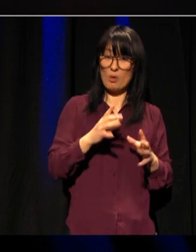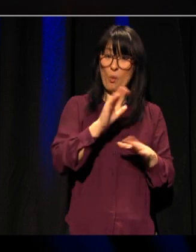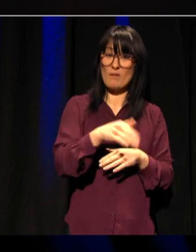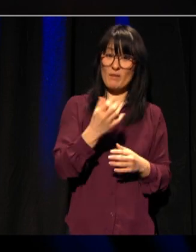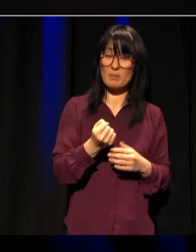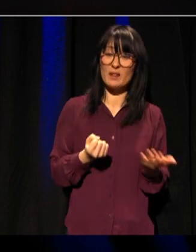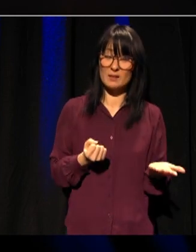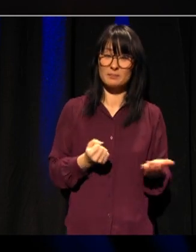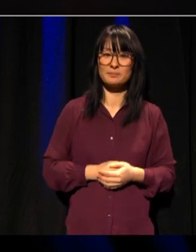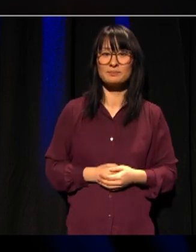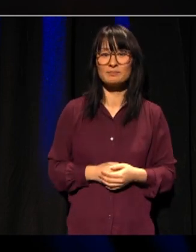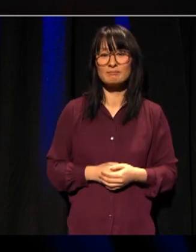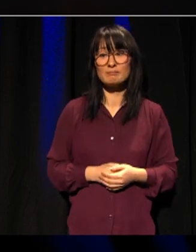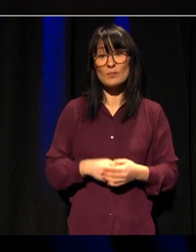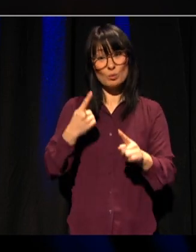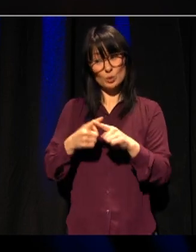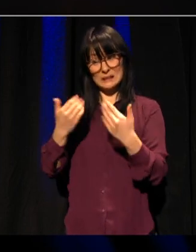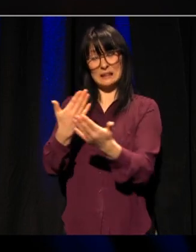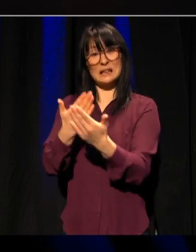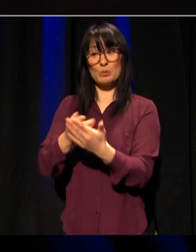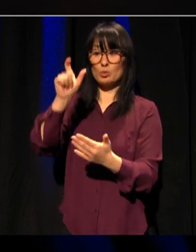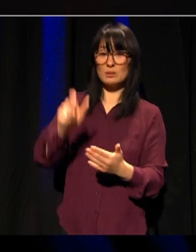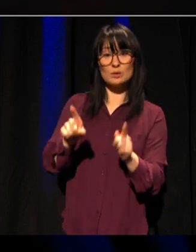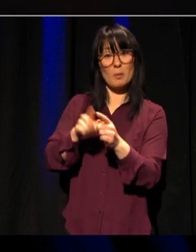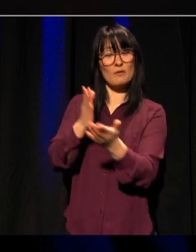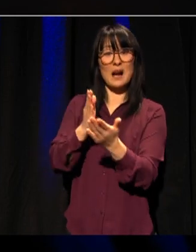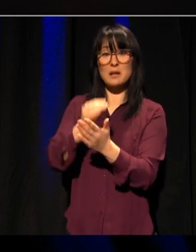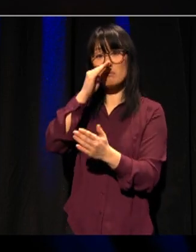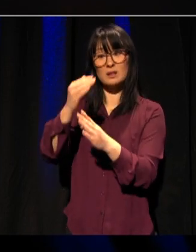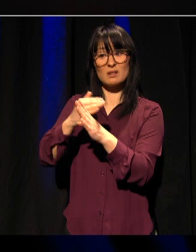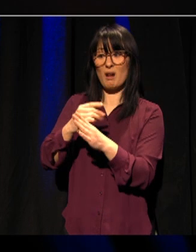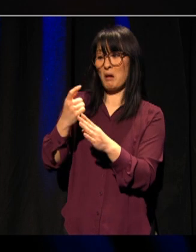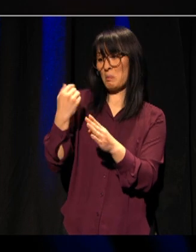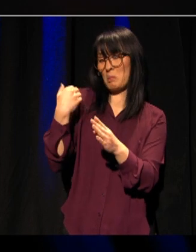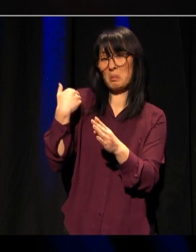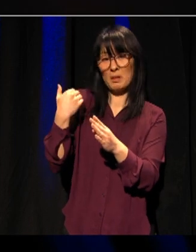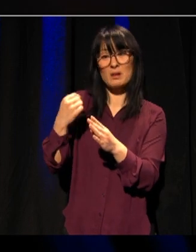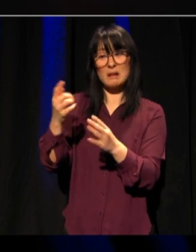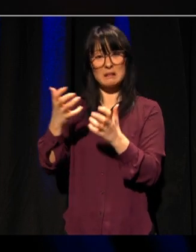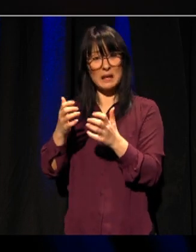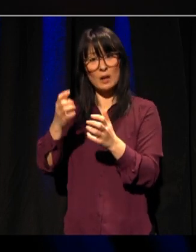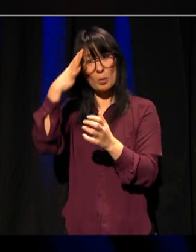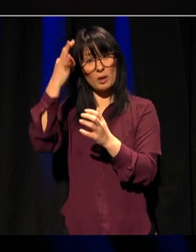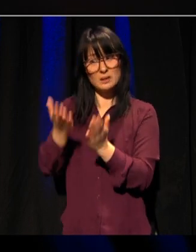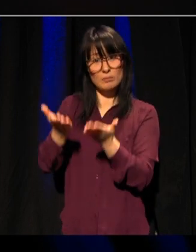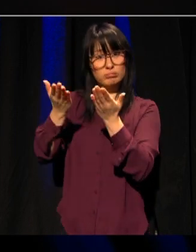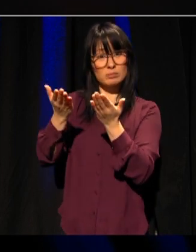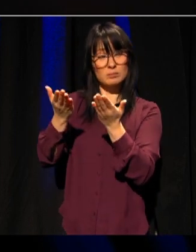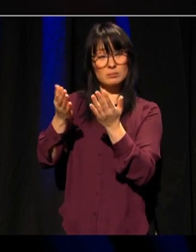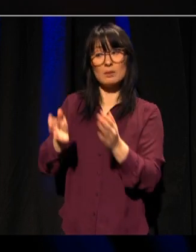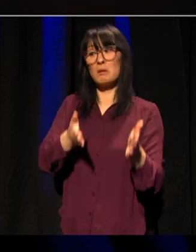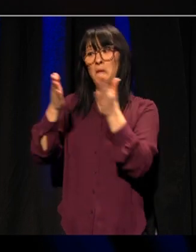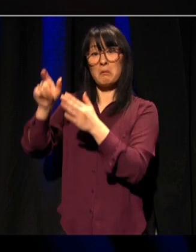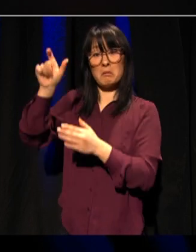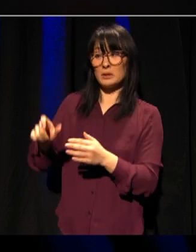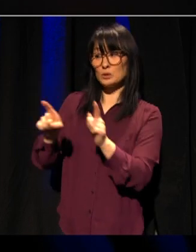Til hun som gikk ut fra NTNU med mastergrad for få år siden og trenger påfyll. Og til han